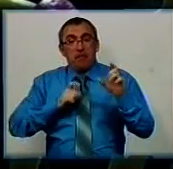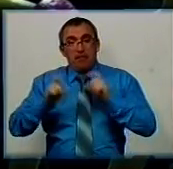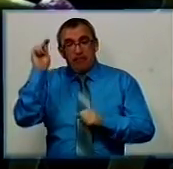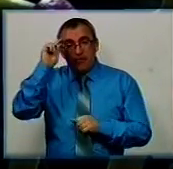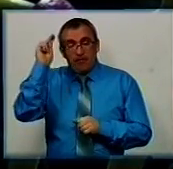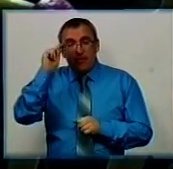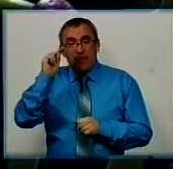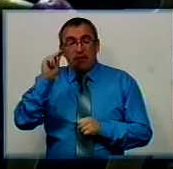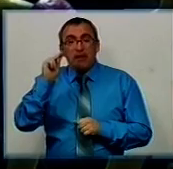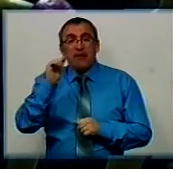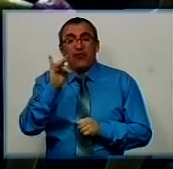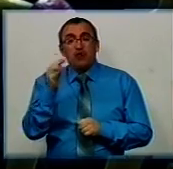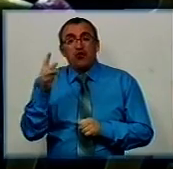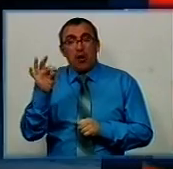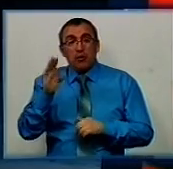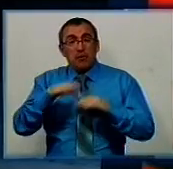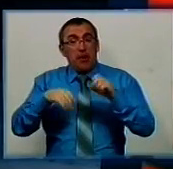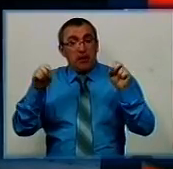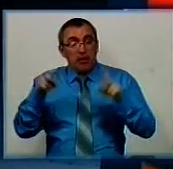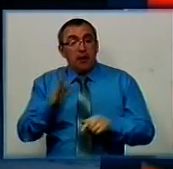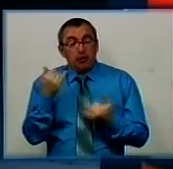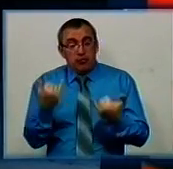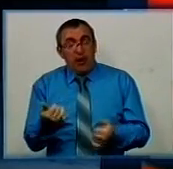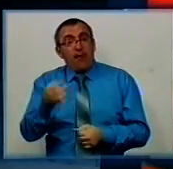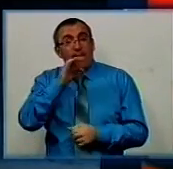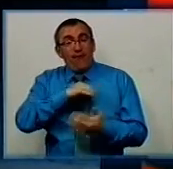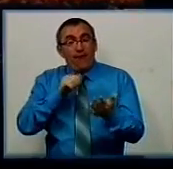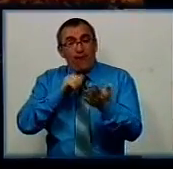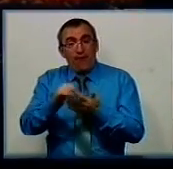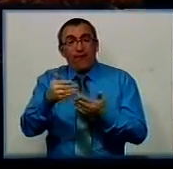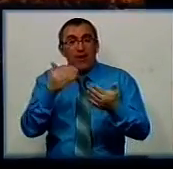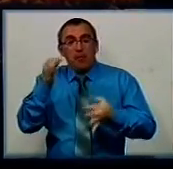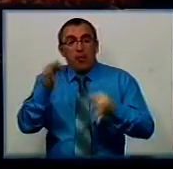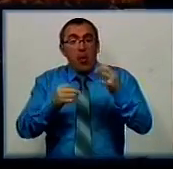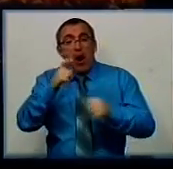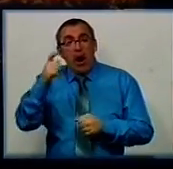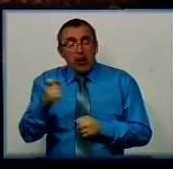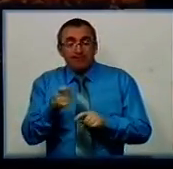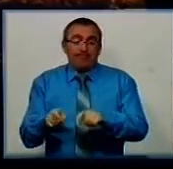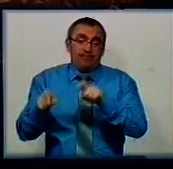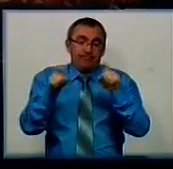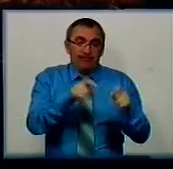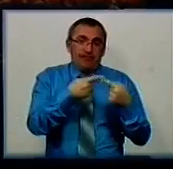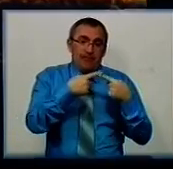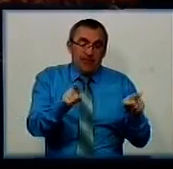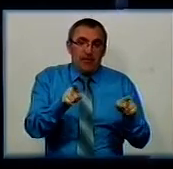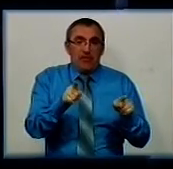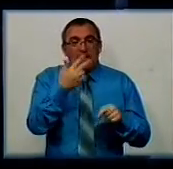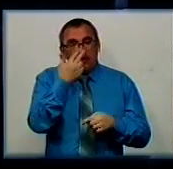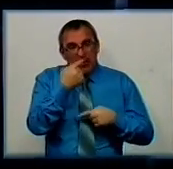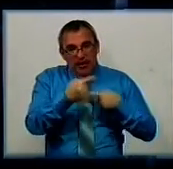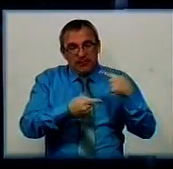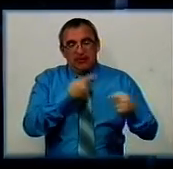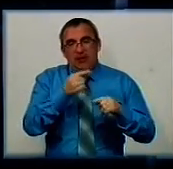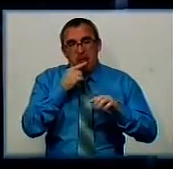імені Винниченка. За словами спеціалістів, нині вигідніше відмовлятися від природного газу переходити на альтернативні та традиційні види